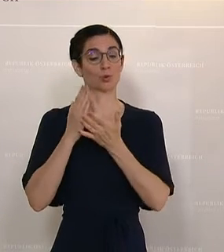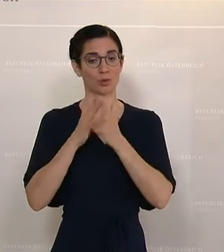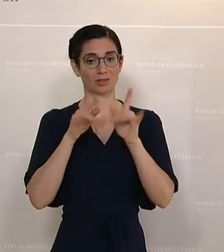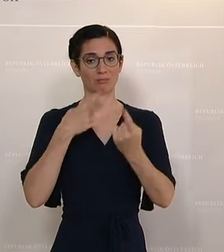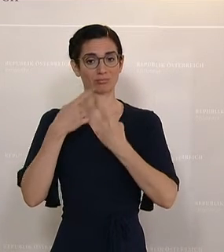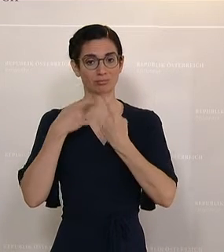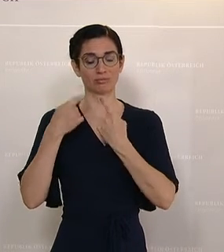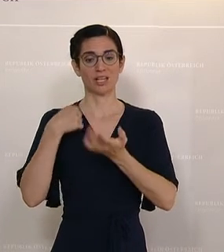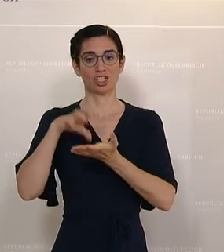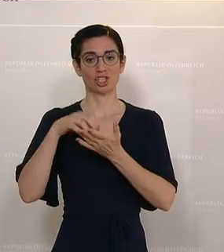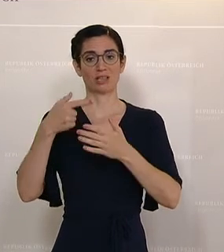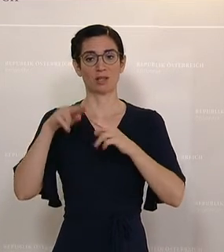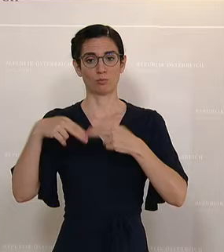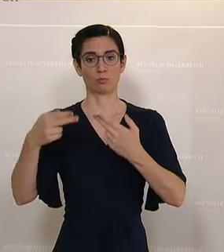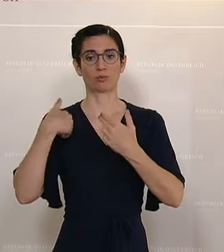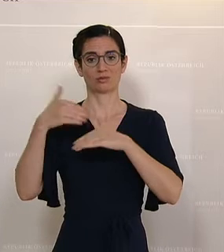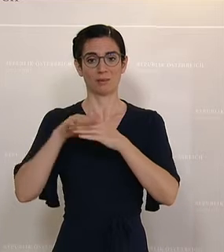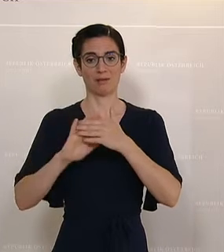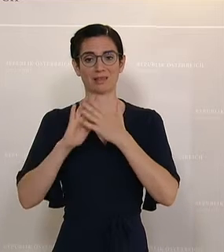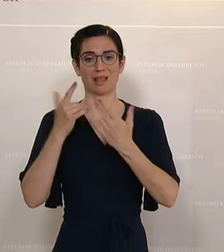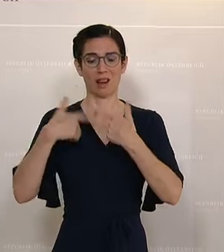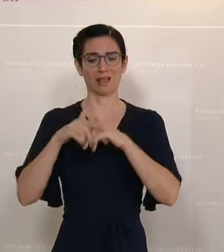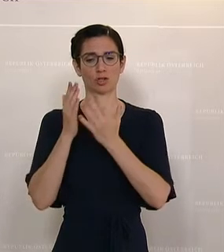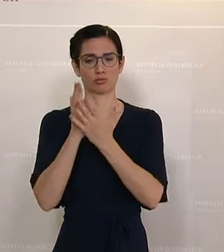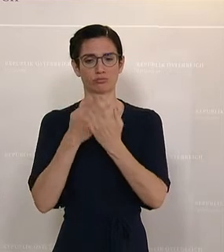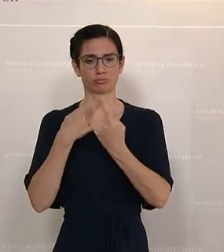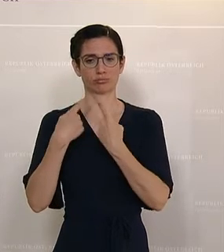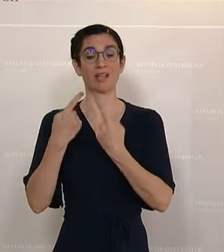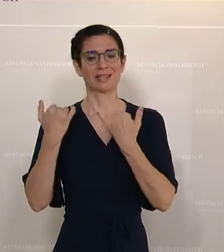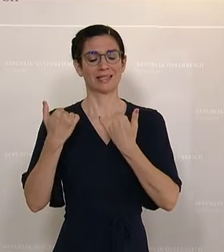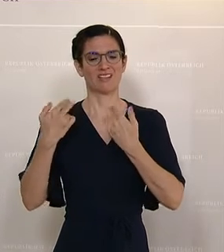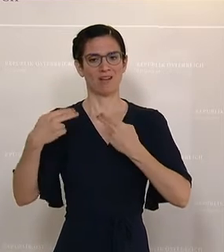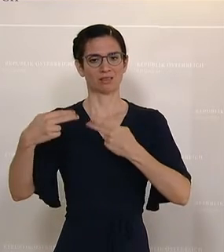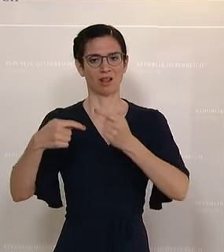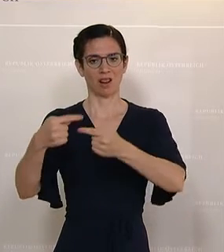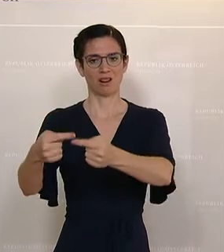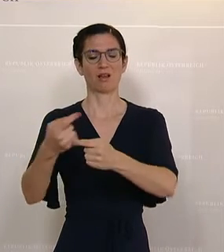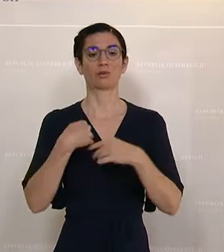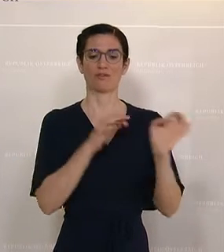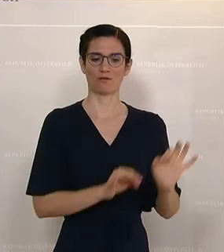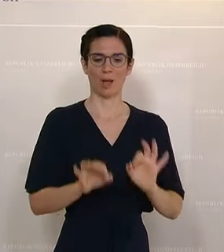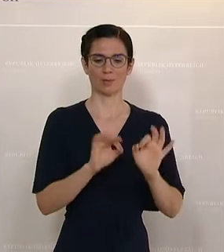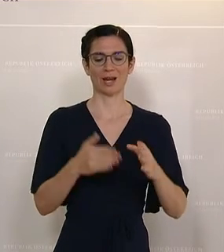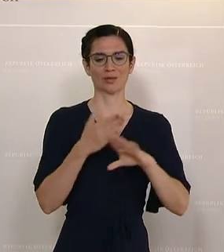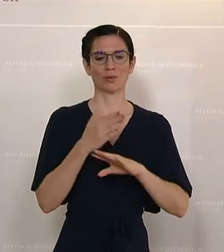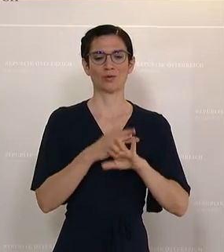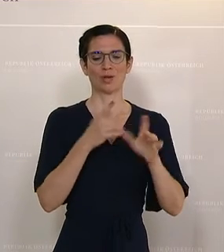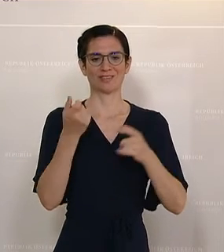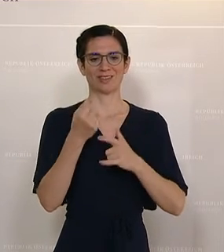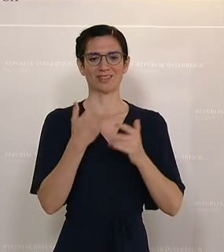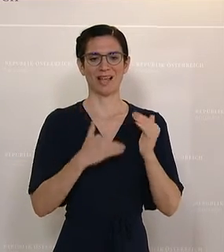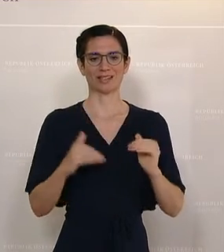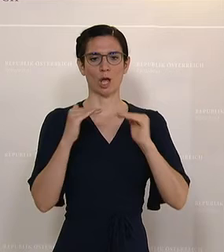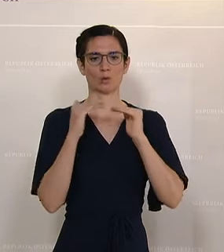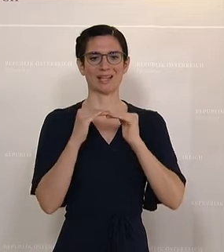Städte, Bund und Gemeinde, Bund geführt. Die werden fortgesetzt und wir sind auch dabei, die Vorbereitung natürlich für den Finanzausgleich oder